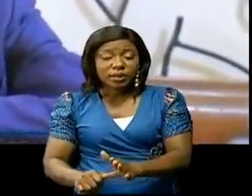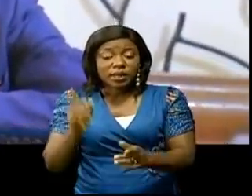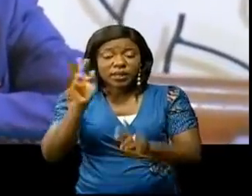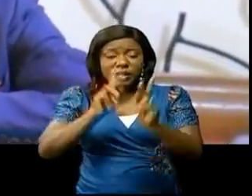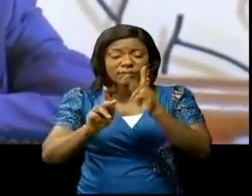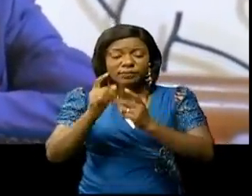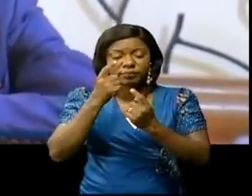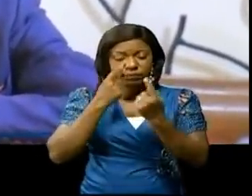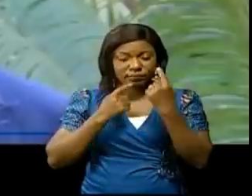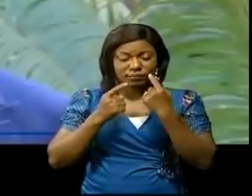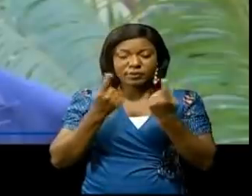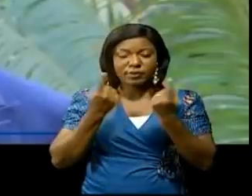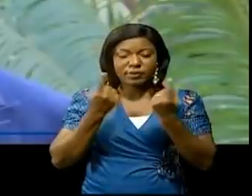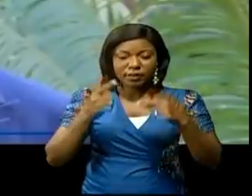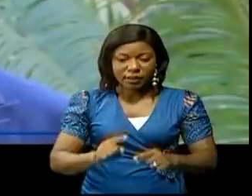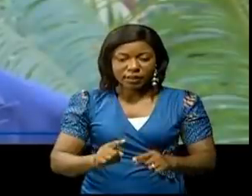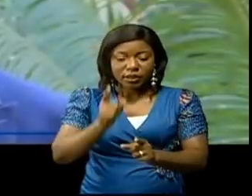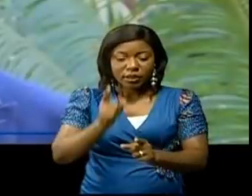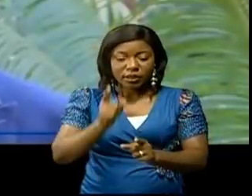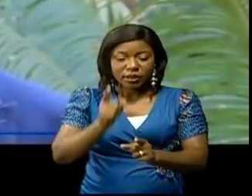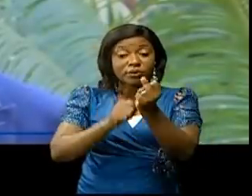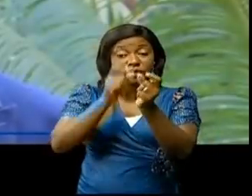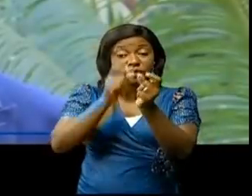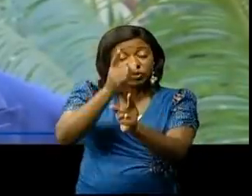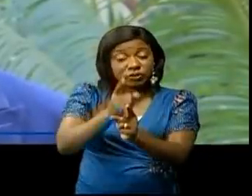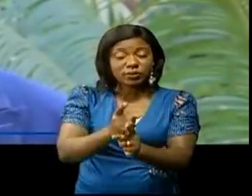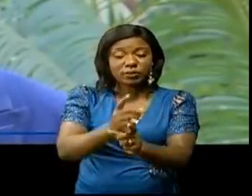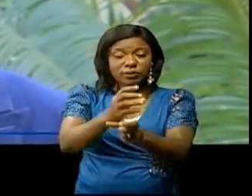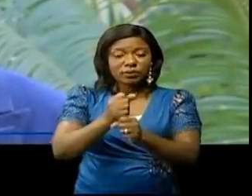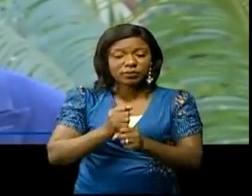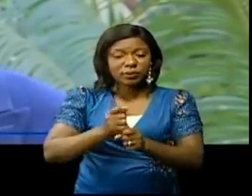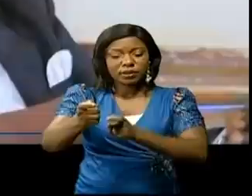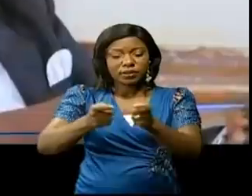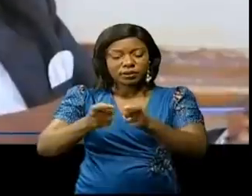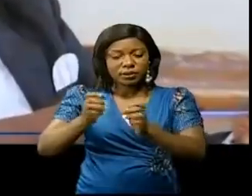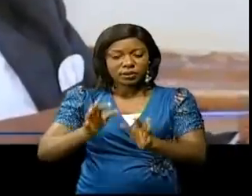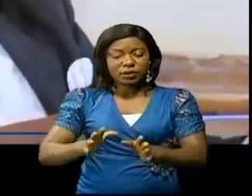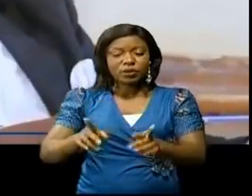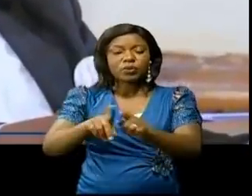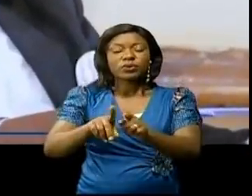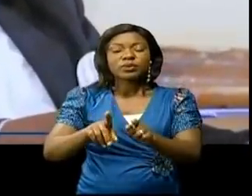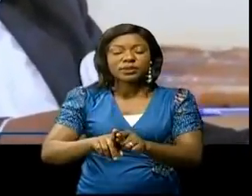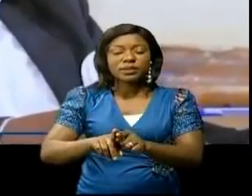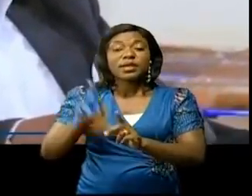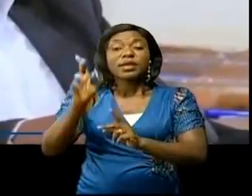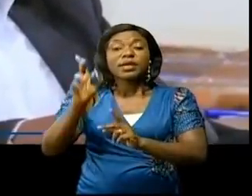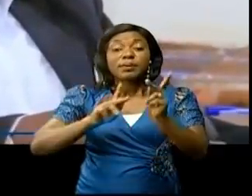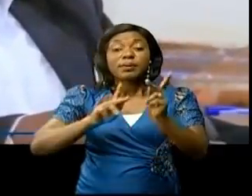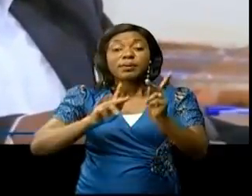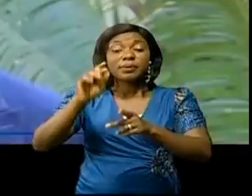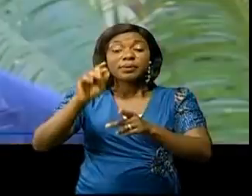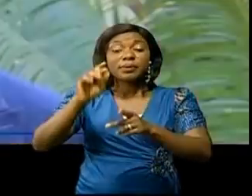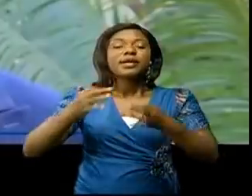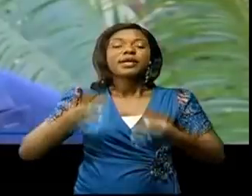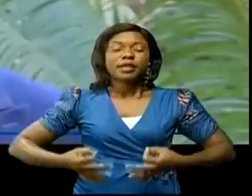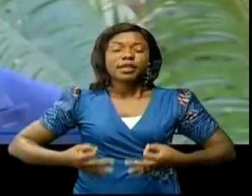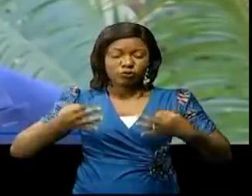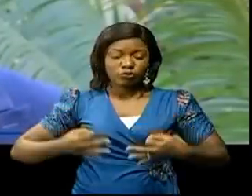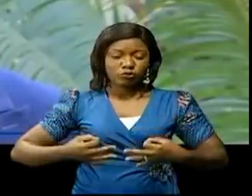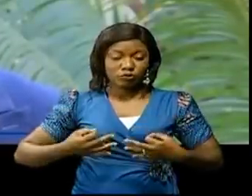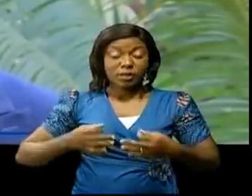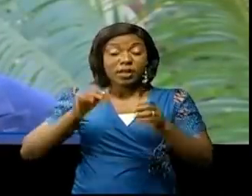prennent la gestion d'une société humaine, le peuple est dans la joie. La situation de Litori est